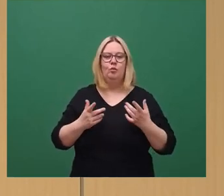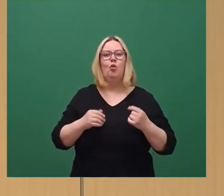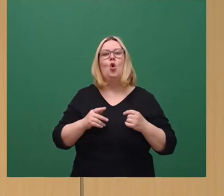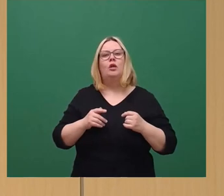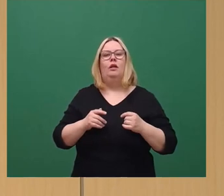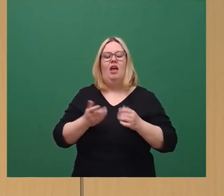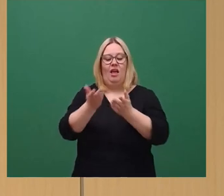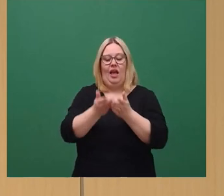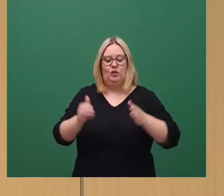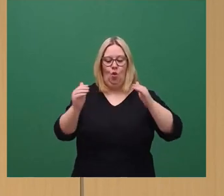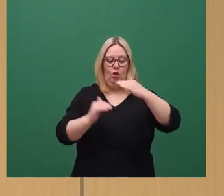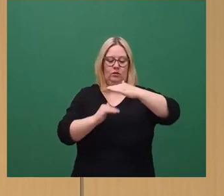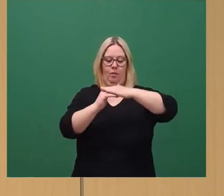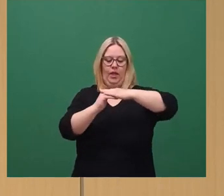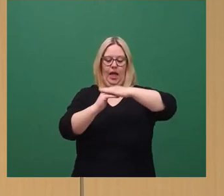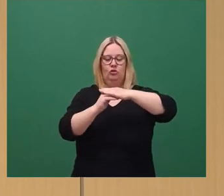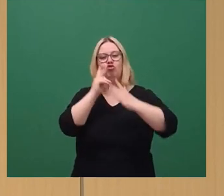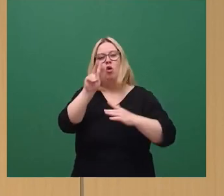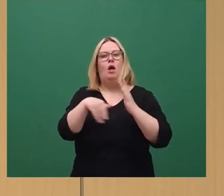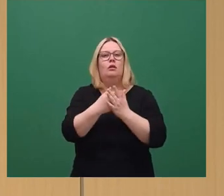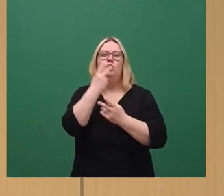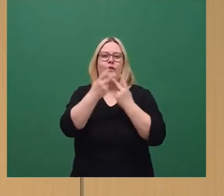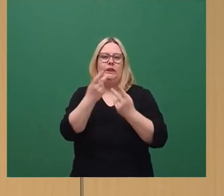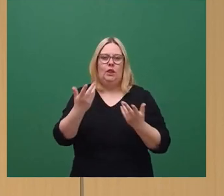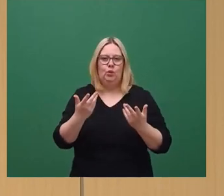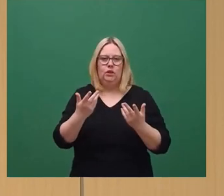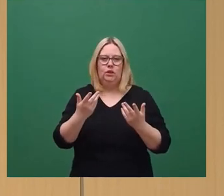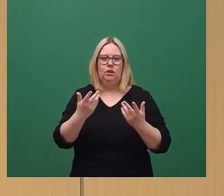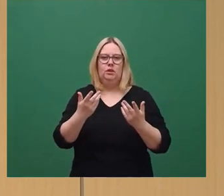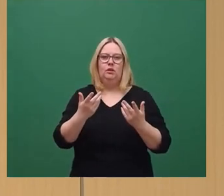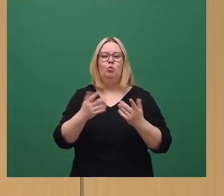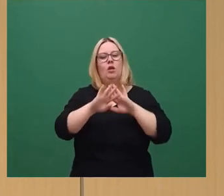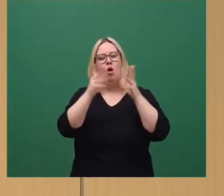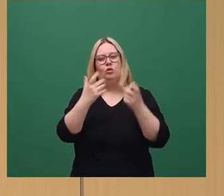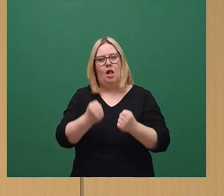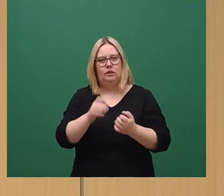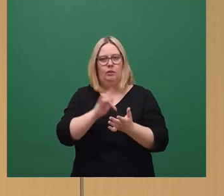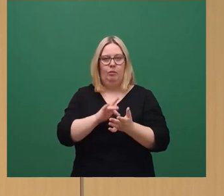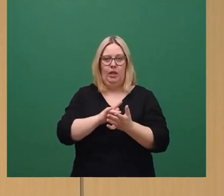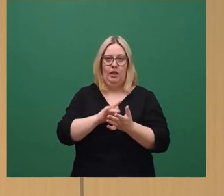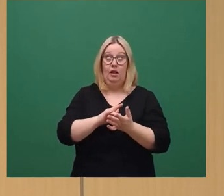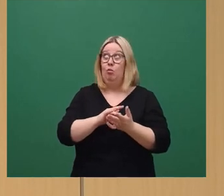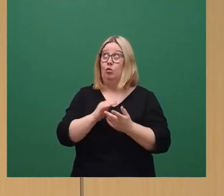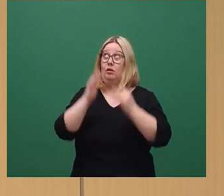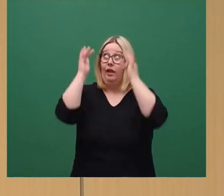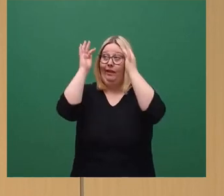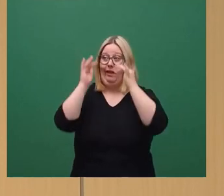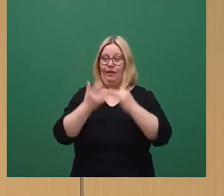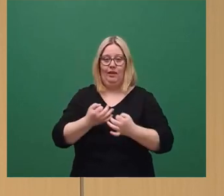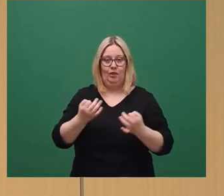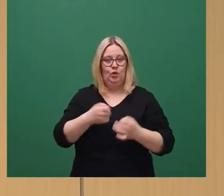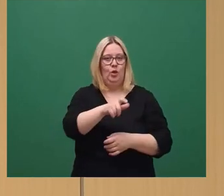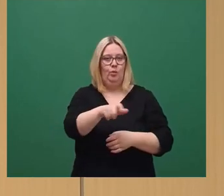bestmögliches Angebot erreicht werden kann. Notwendige Haushaltsmittel fallen nicht vom Himmel, sondern müssen durch die Bürger,